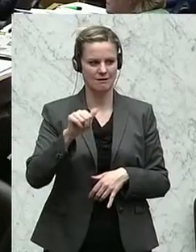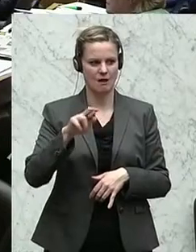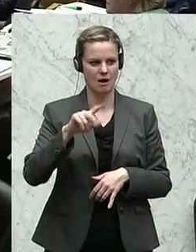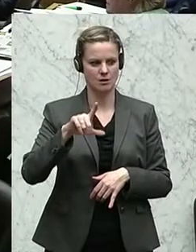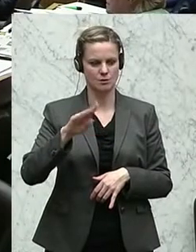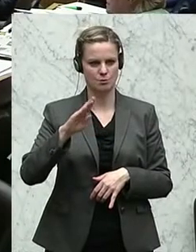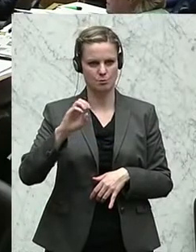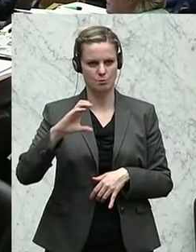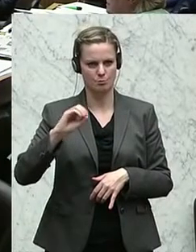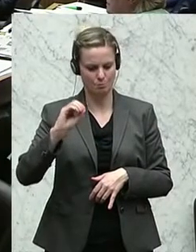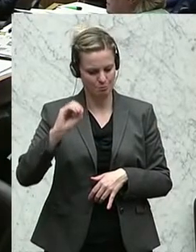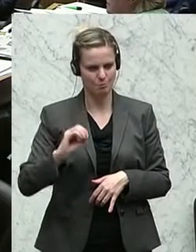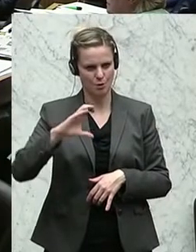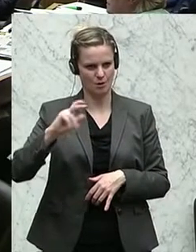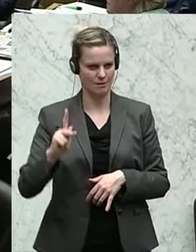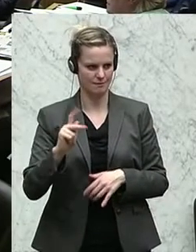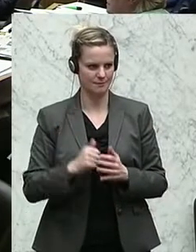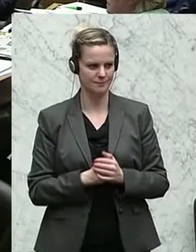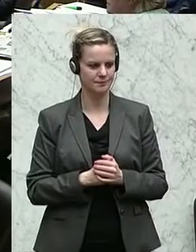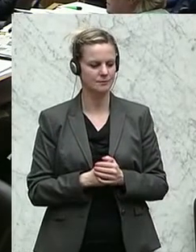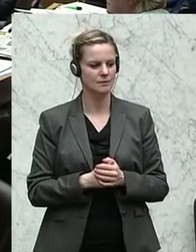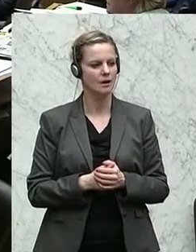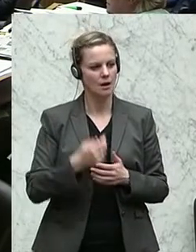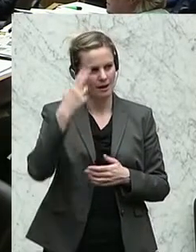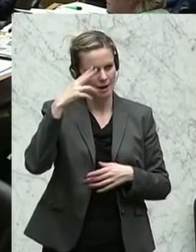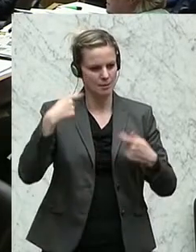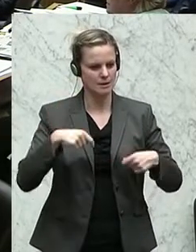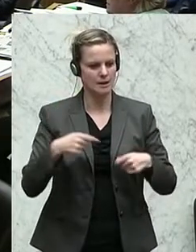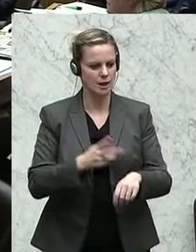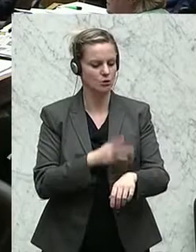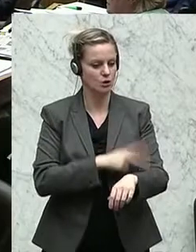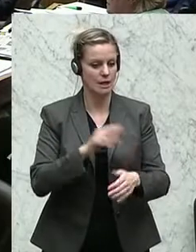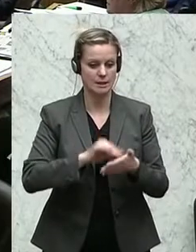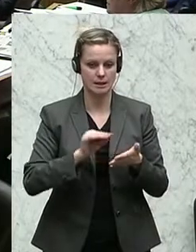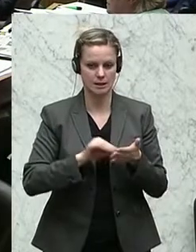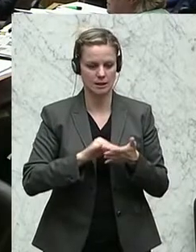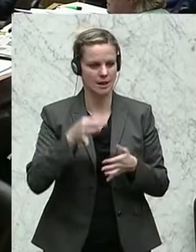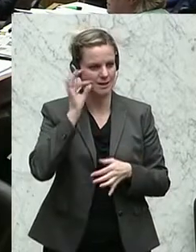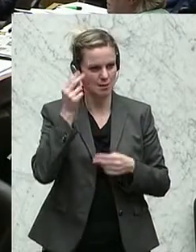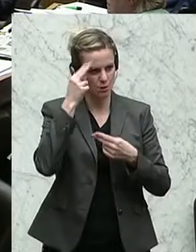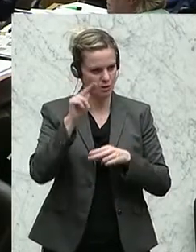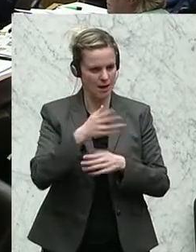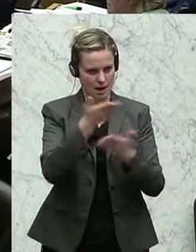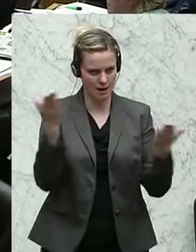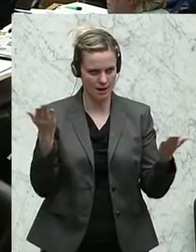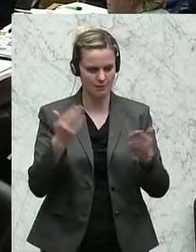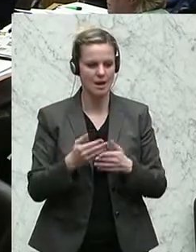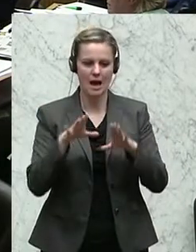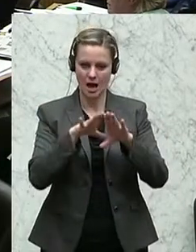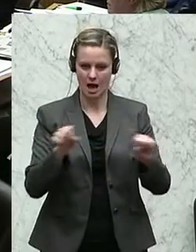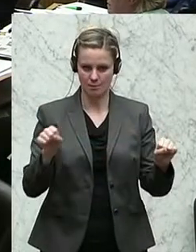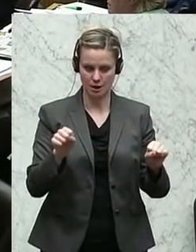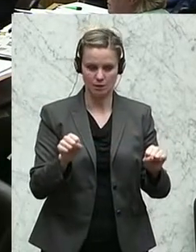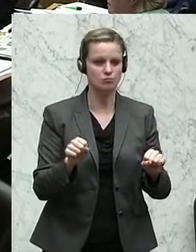Der Wissenschaftssprecher der FPÖ, Andreas Karlsberg. Das heute zu beschließende Abkommen zwischen Österreich und